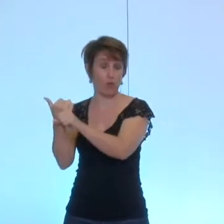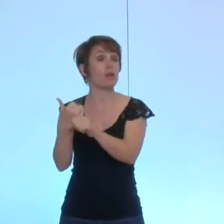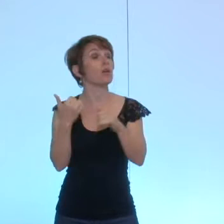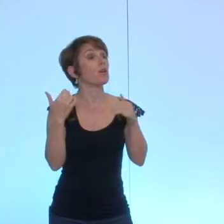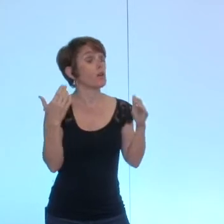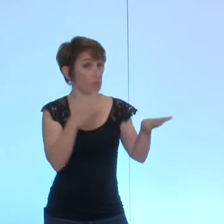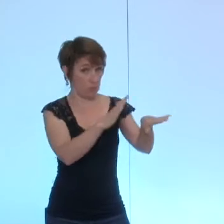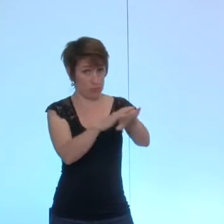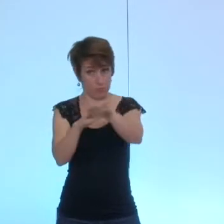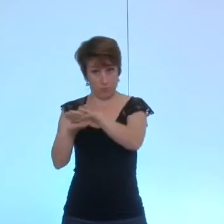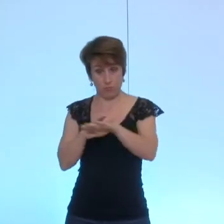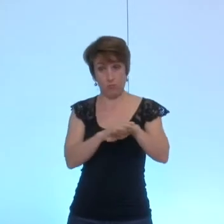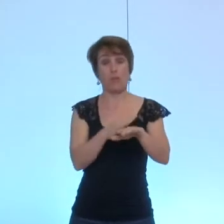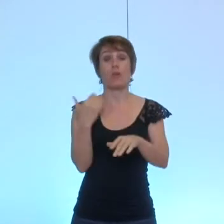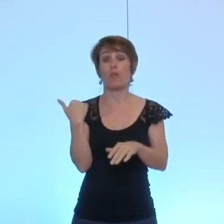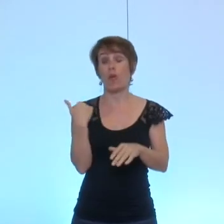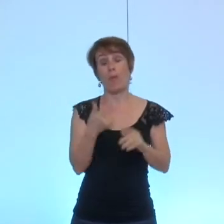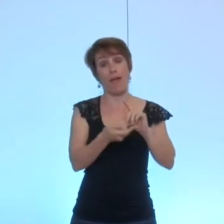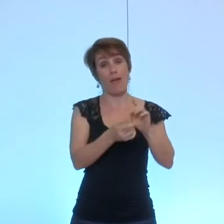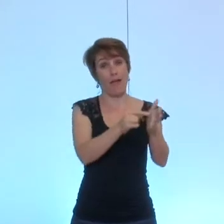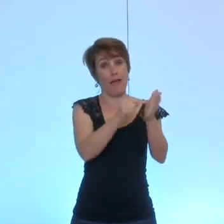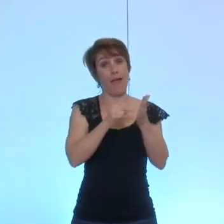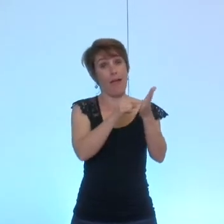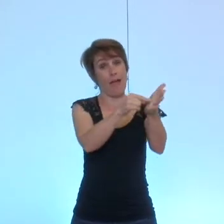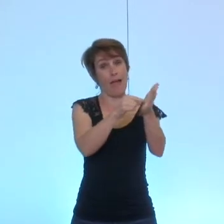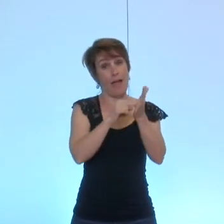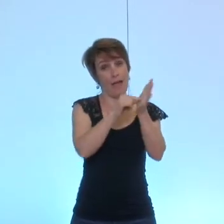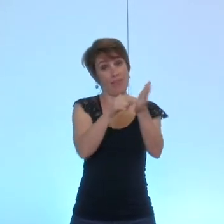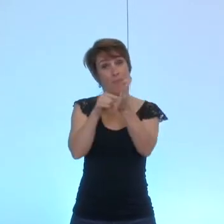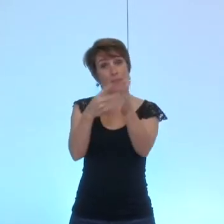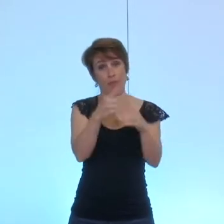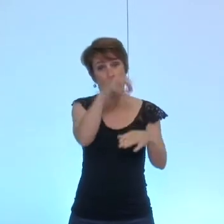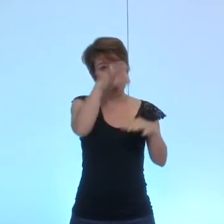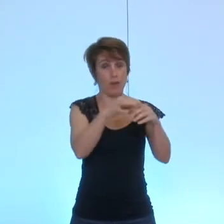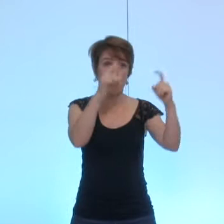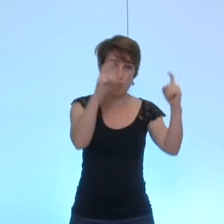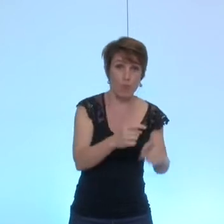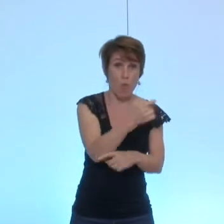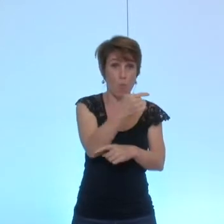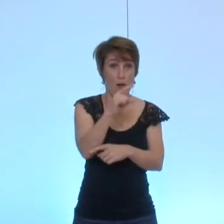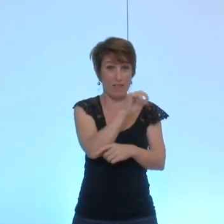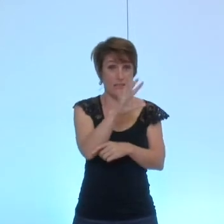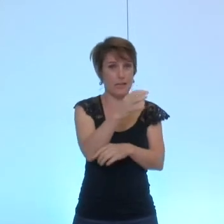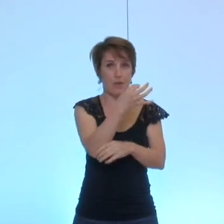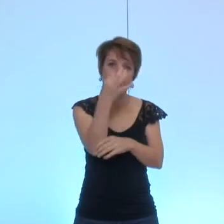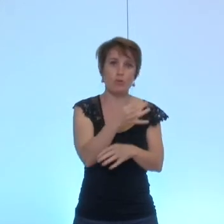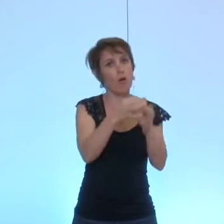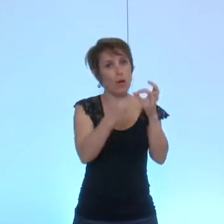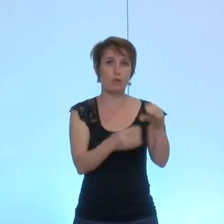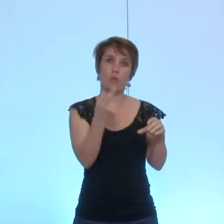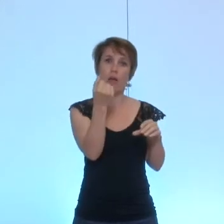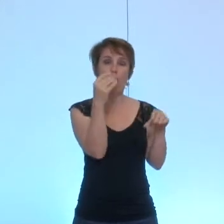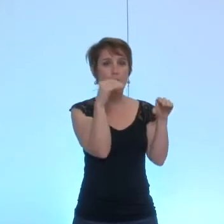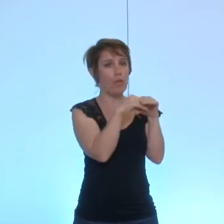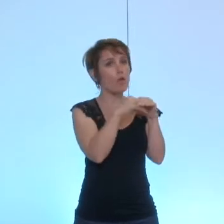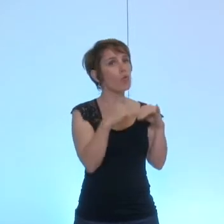baissé de 25 % les indemnités des élus, ce qui représente une très forte économie. Je vous rappelle